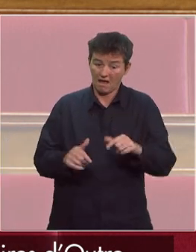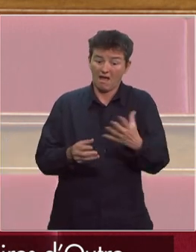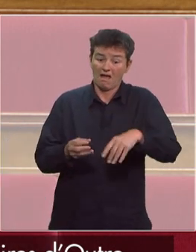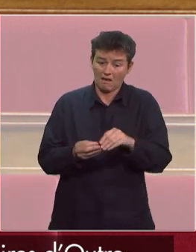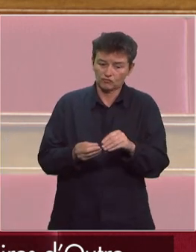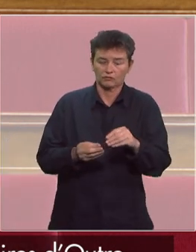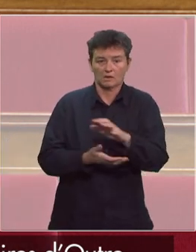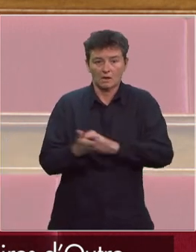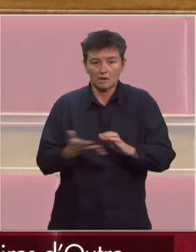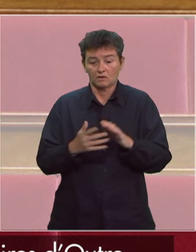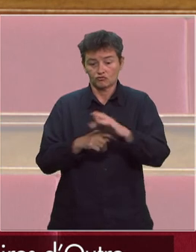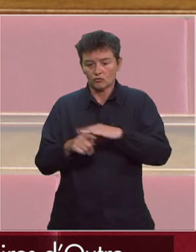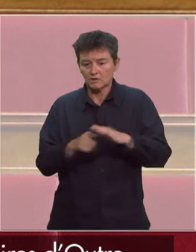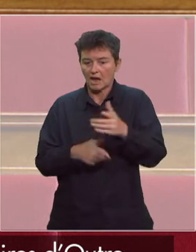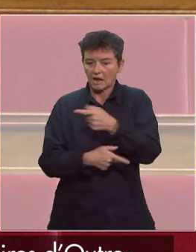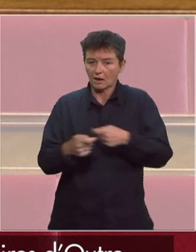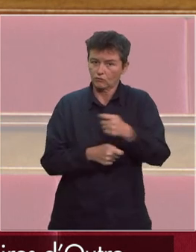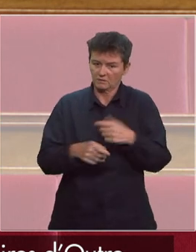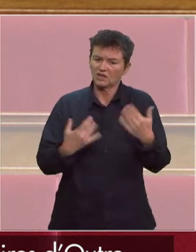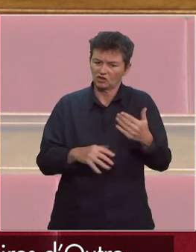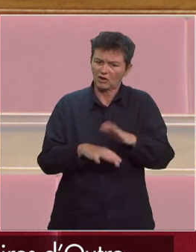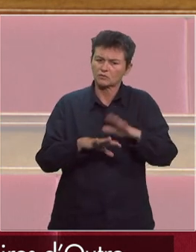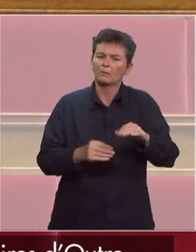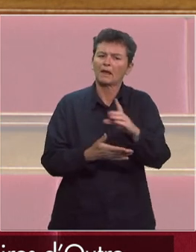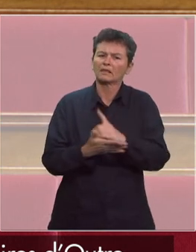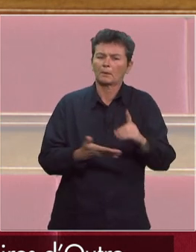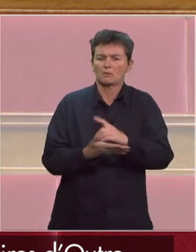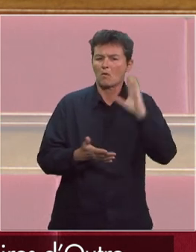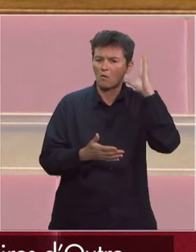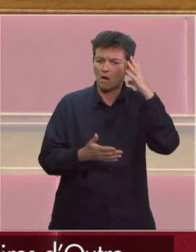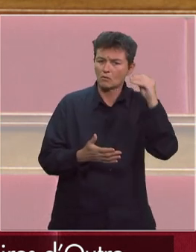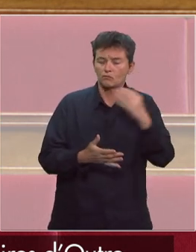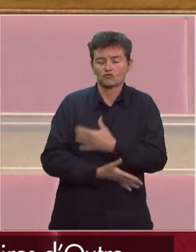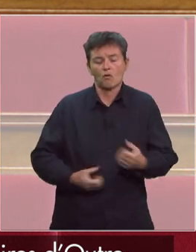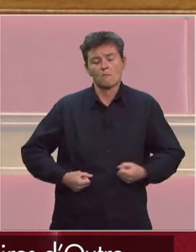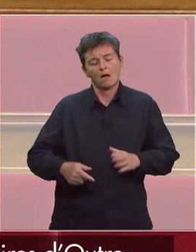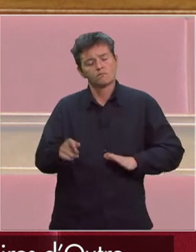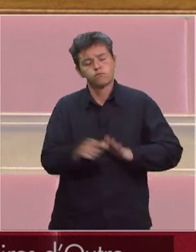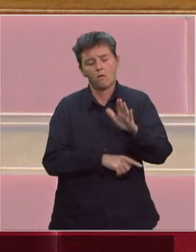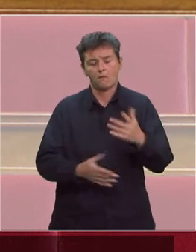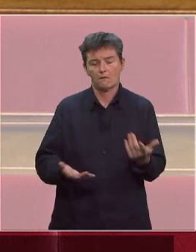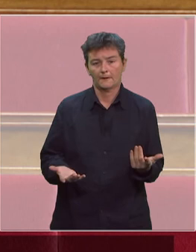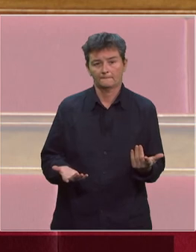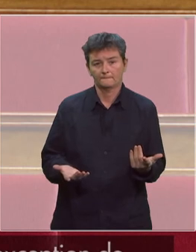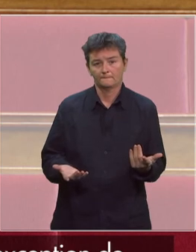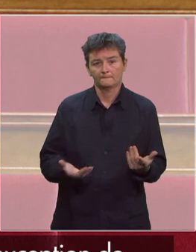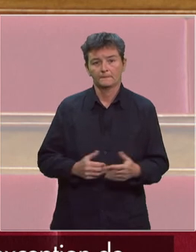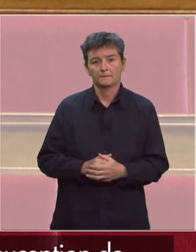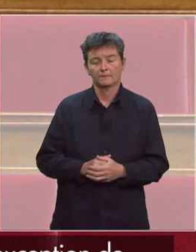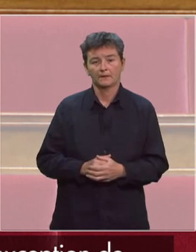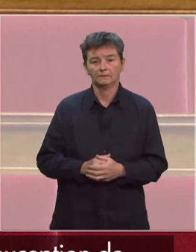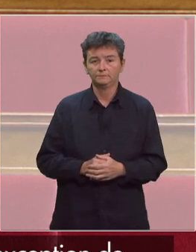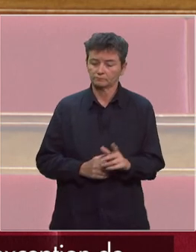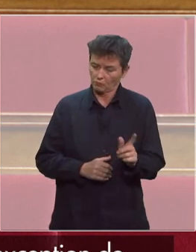sociale et économique sur un territoire où le chômage est déjà très fort, bien plus qu'ailleurs. Si nous saluons tous